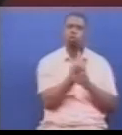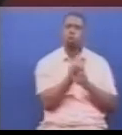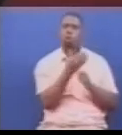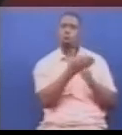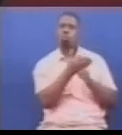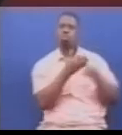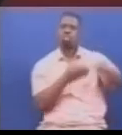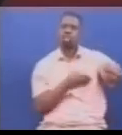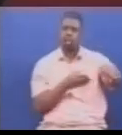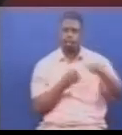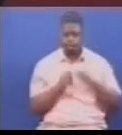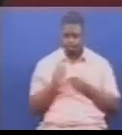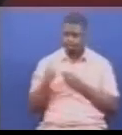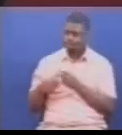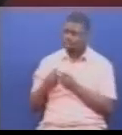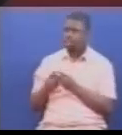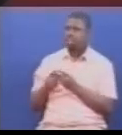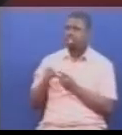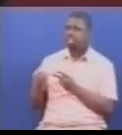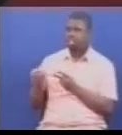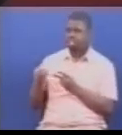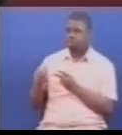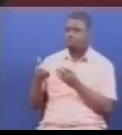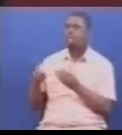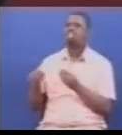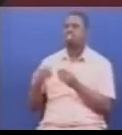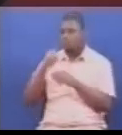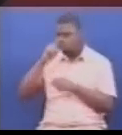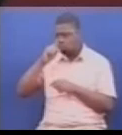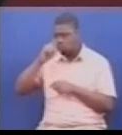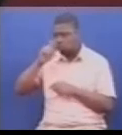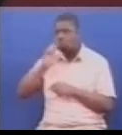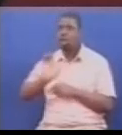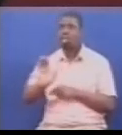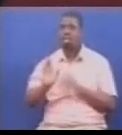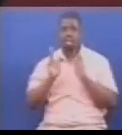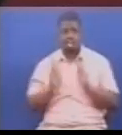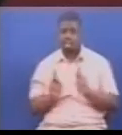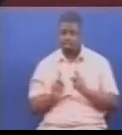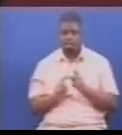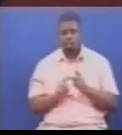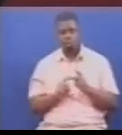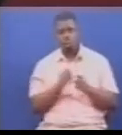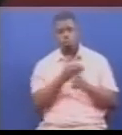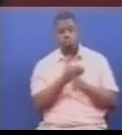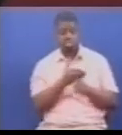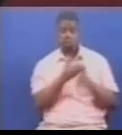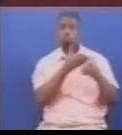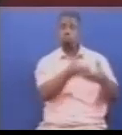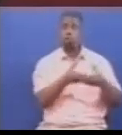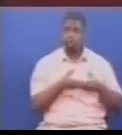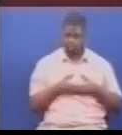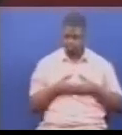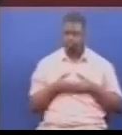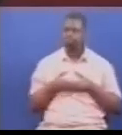yani direct samples, na hivyo kuraisisha uchunguzi wake, endapu wa usika wa uchukuwaji, watachukua